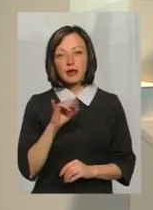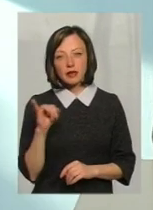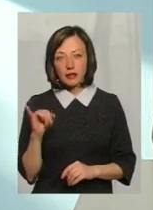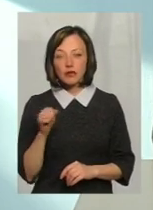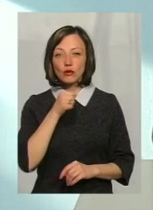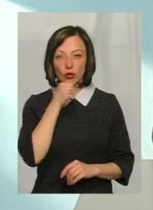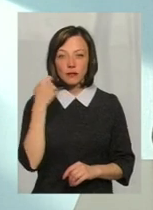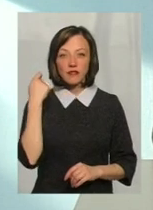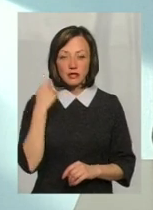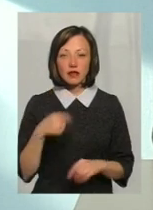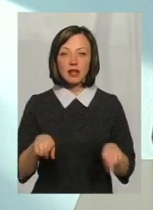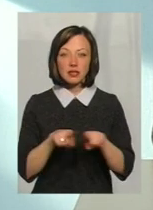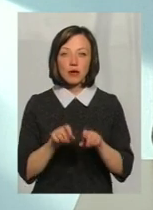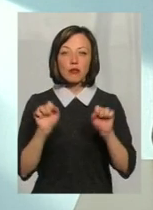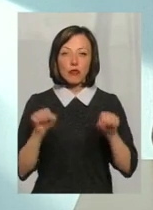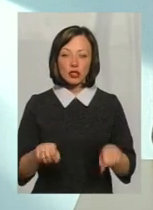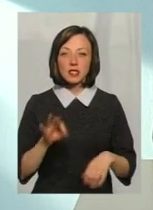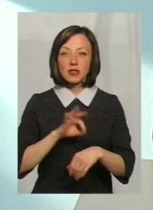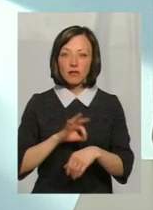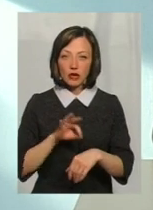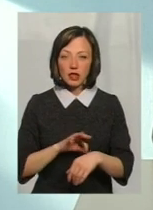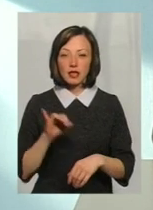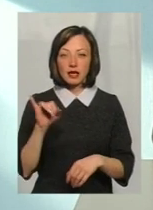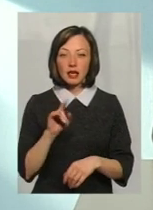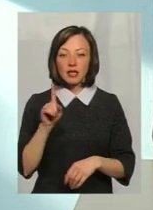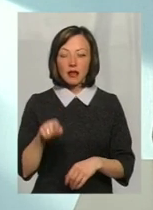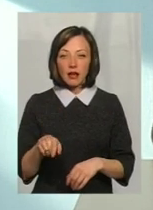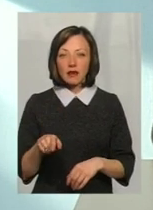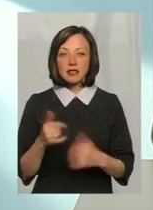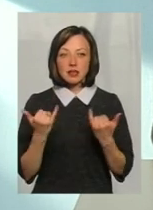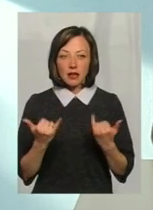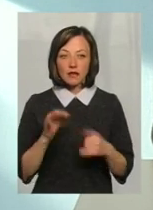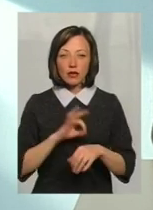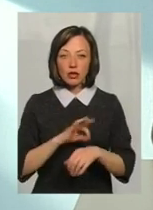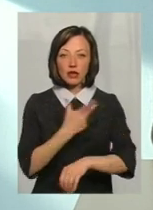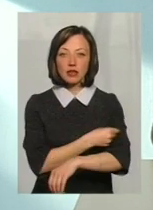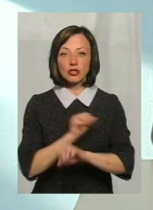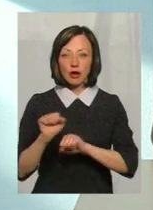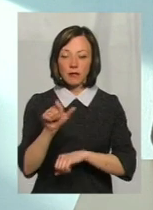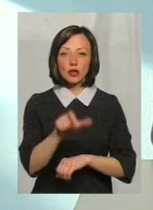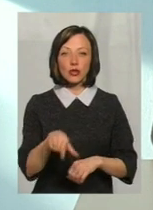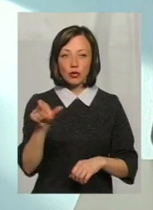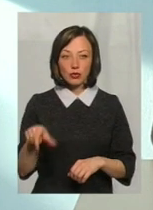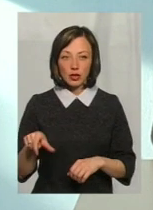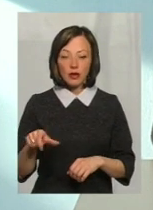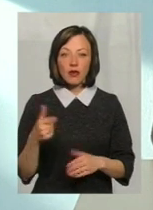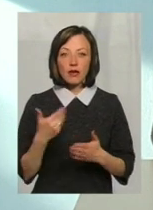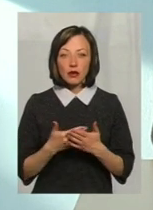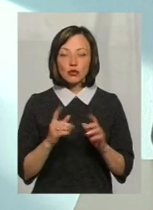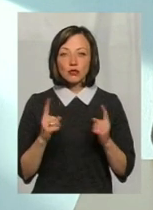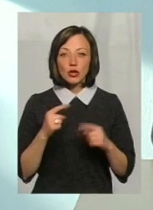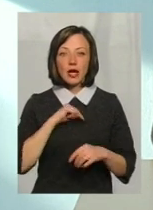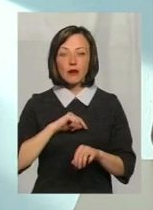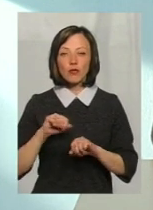Чому? В дорослому віці вона так само може захворіти. І хворіють навіть ті, і зараз хворіють щеплені. Тому що